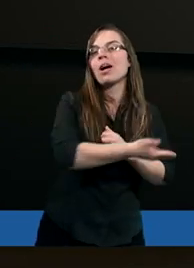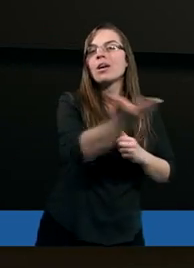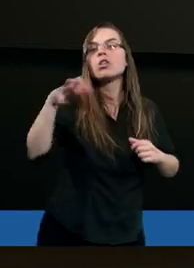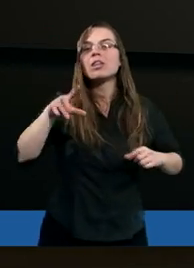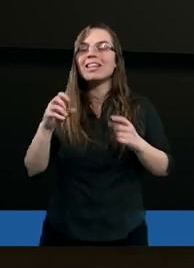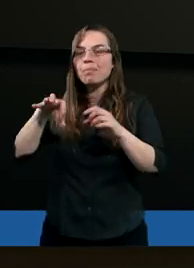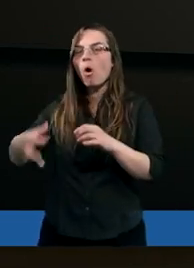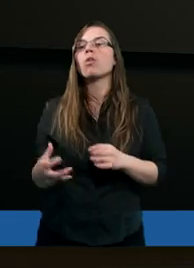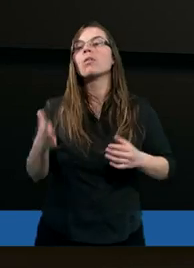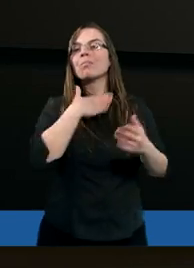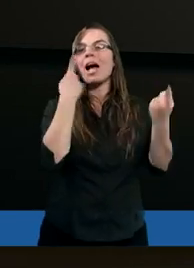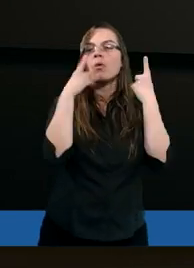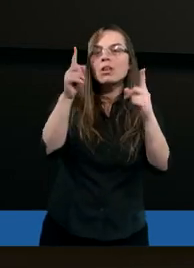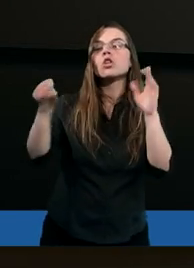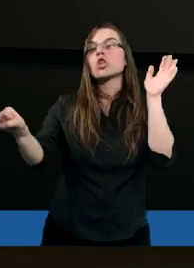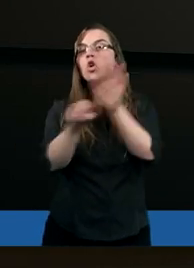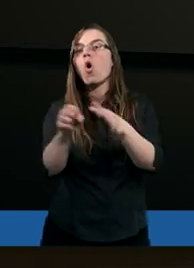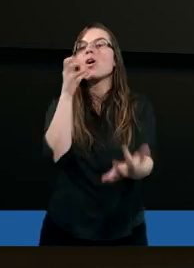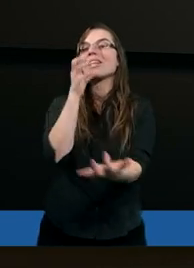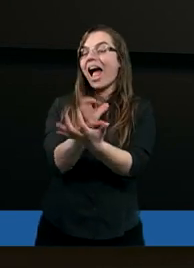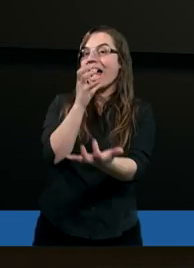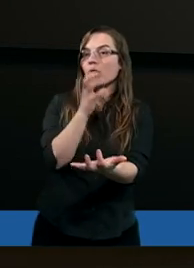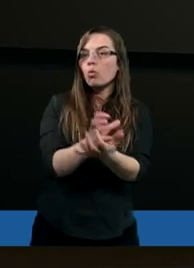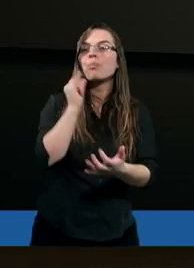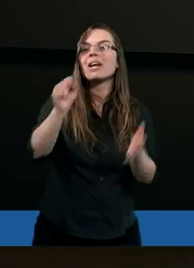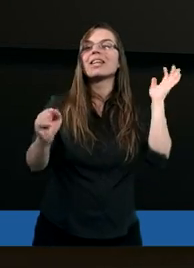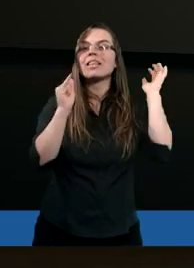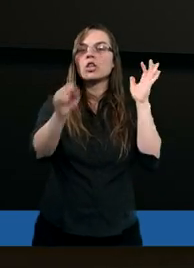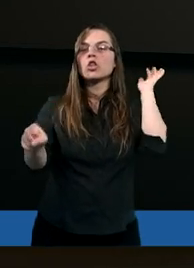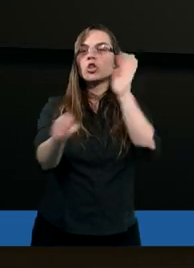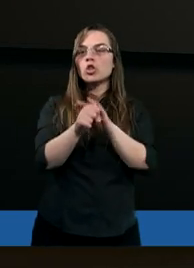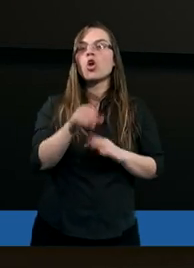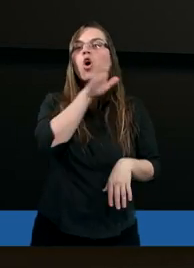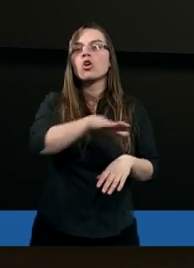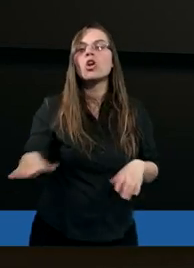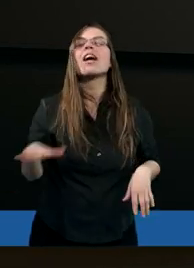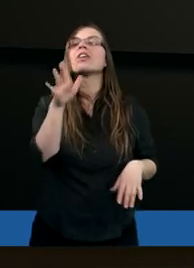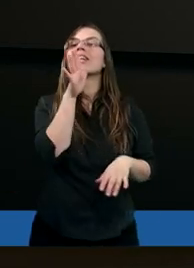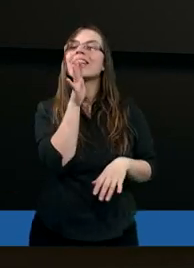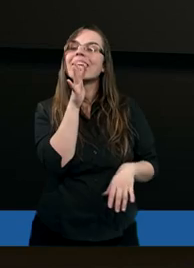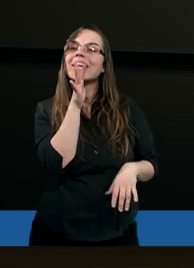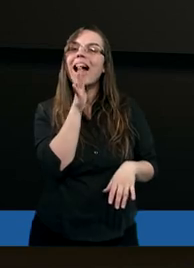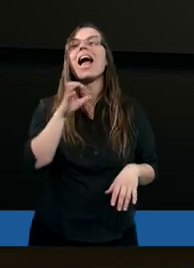to miał się zwrócić do Jakuba i do dzieci Izraela.